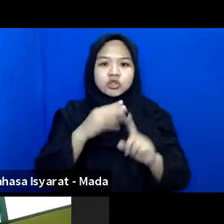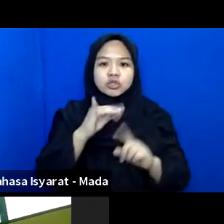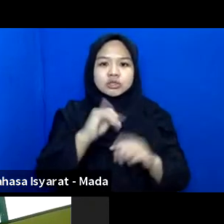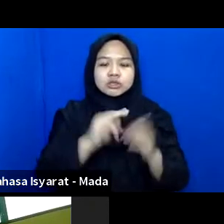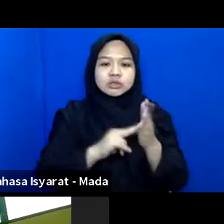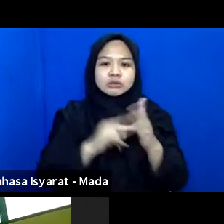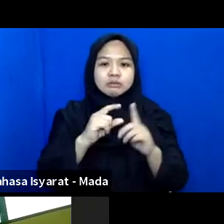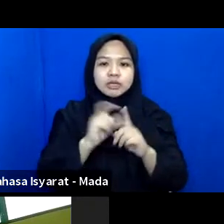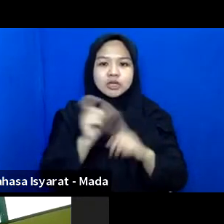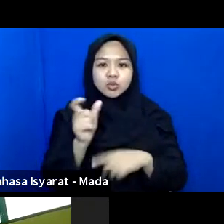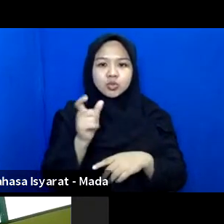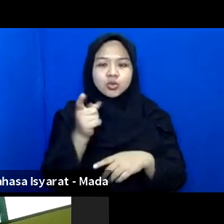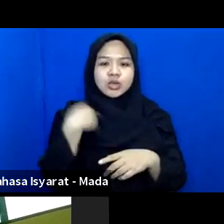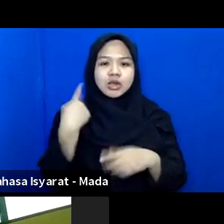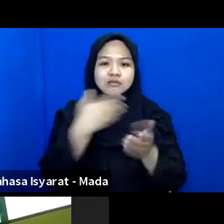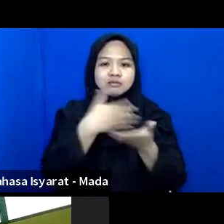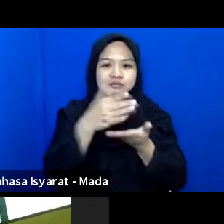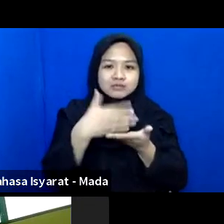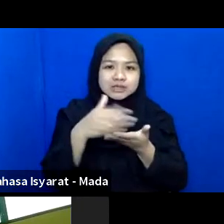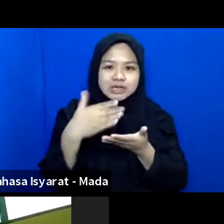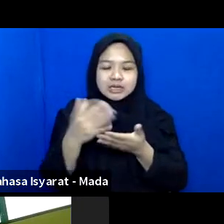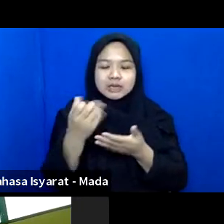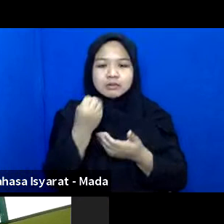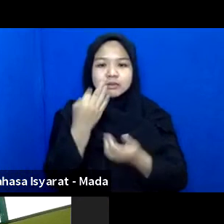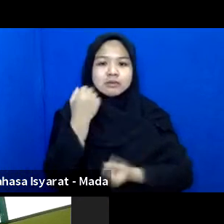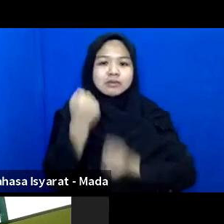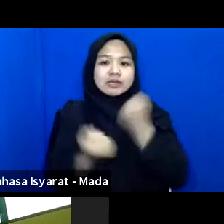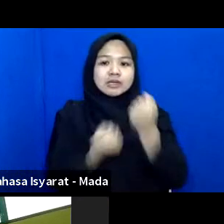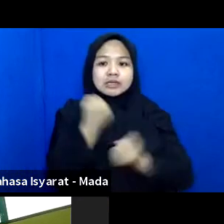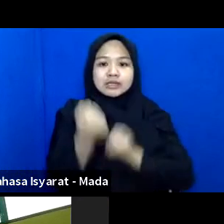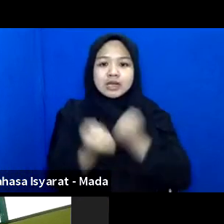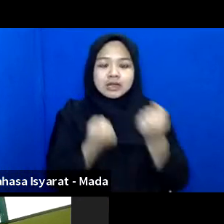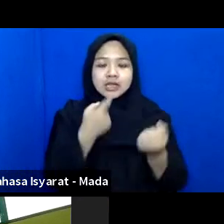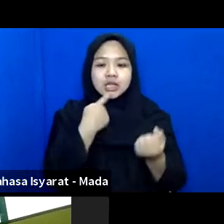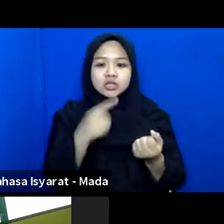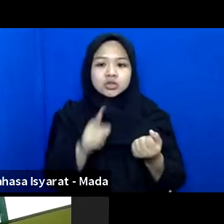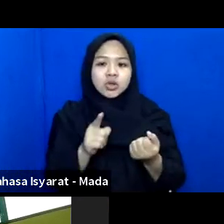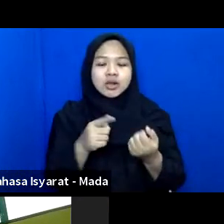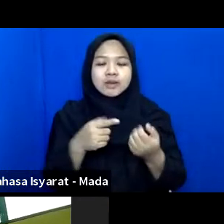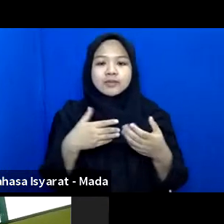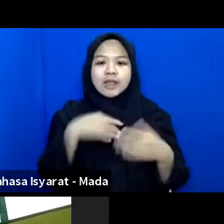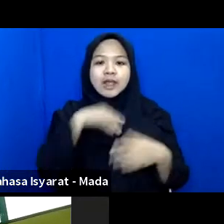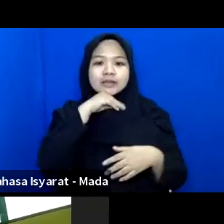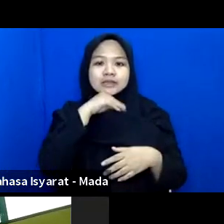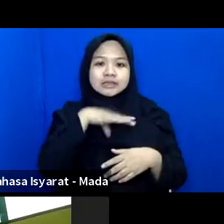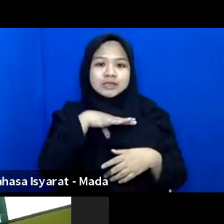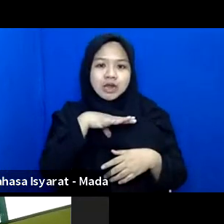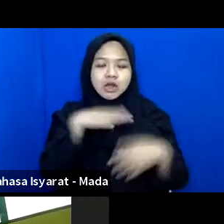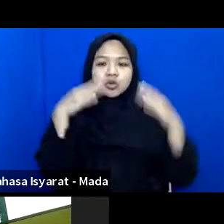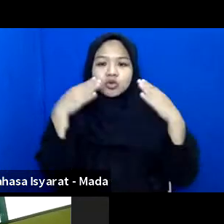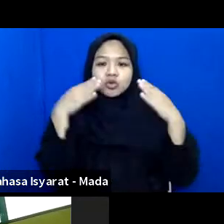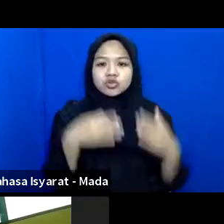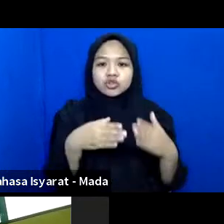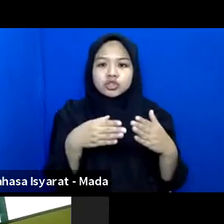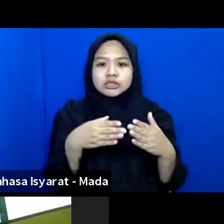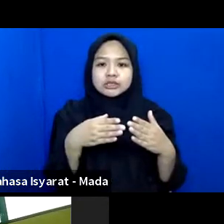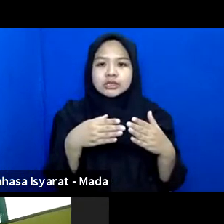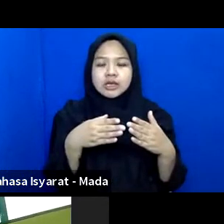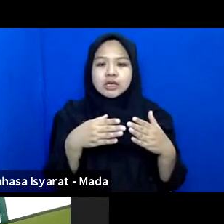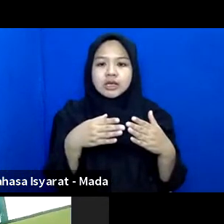Kami Sharingkan Beberapa Kegiatan Yang Berkaitan Dengan Kelansiaan Khususnya Di